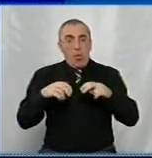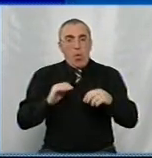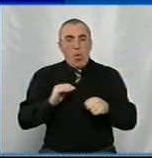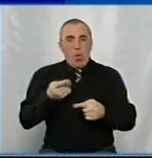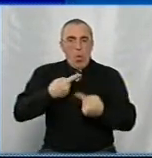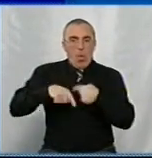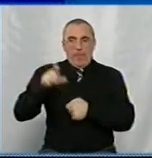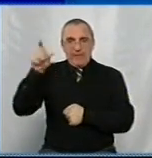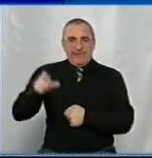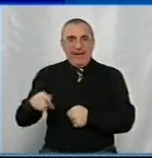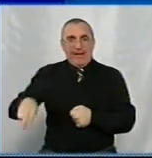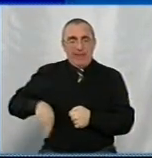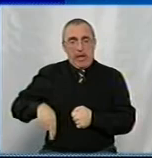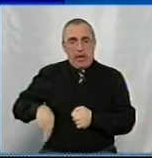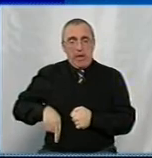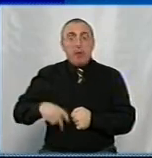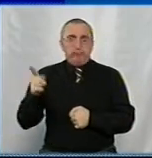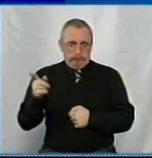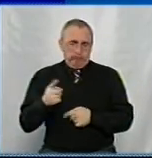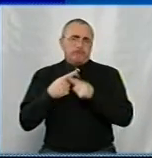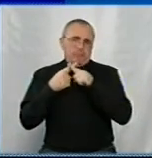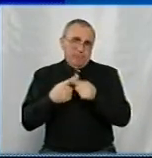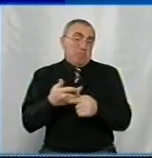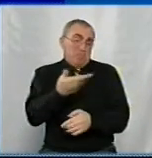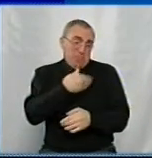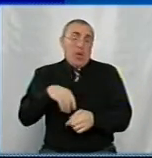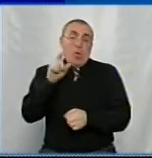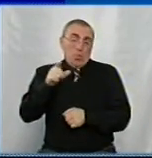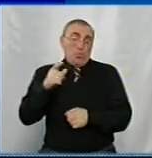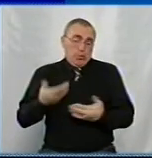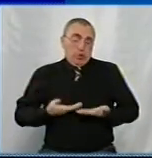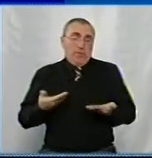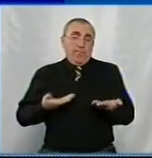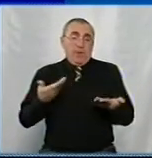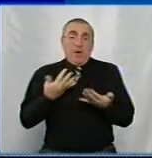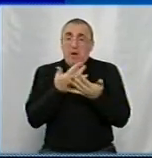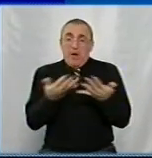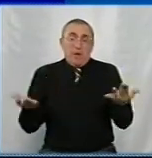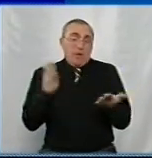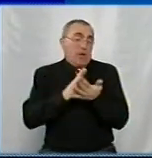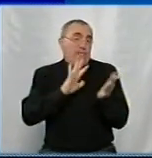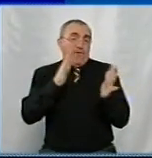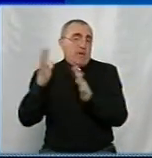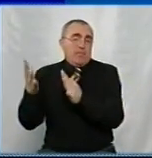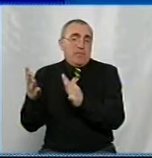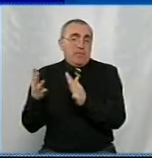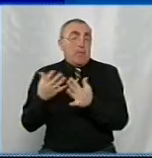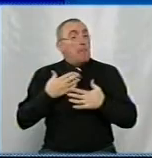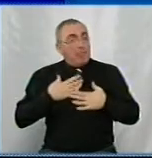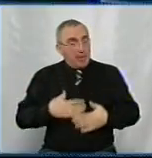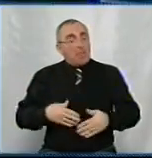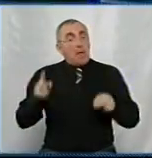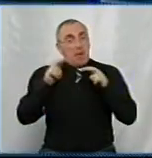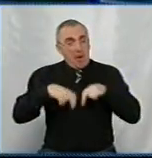директор, і він іде, іде. Ми теж люди, ми живі всі люди. Ну, знаєте, різні є випадки. Ну, приємно, що ви